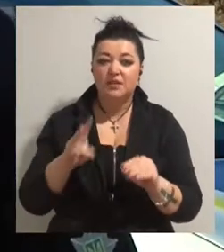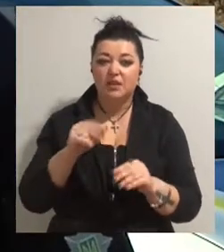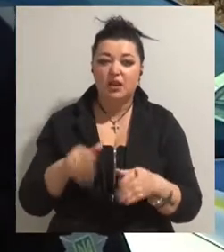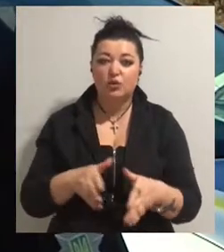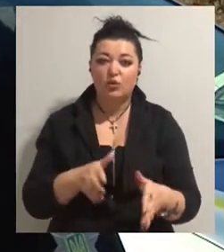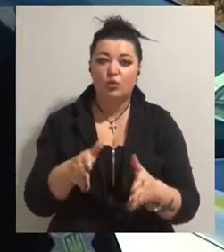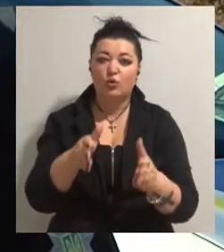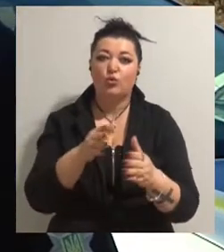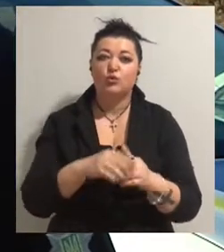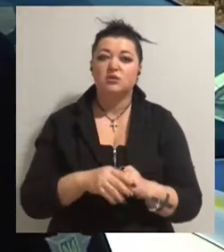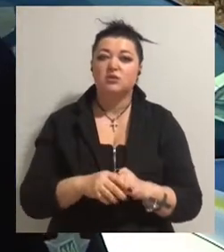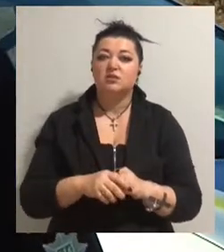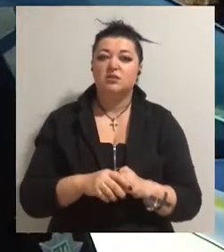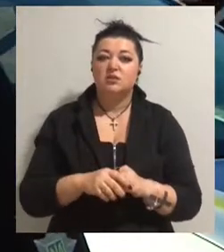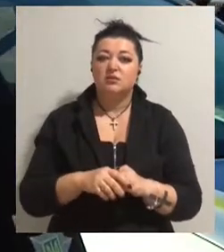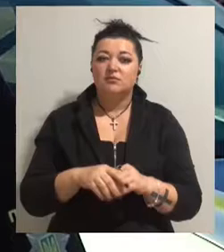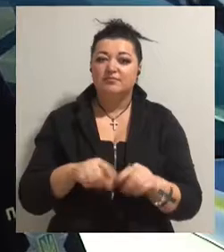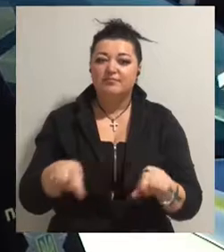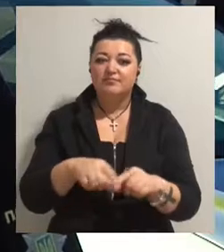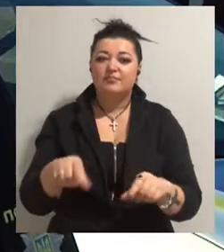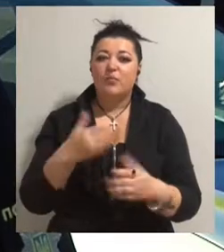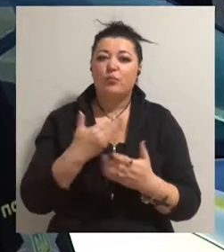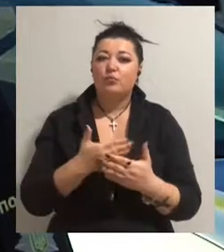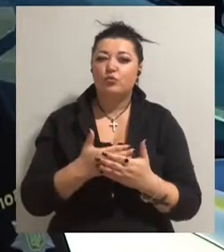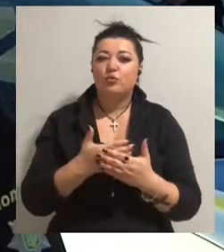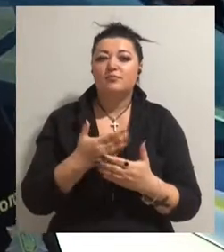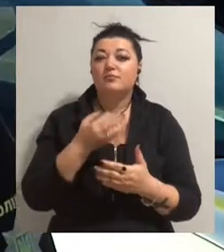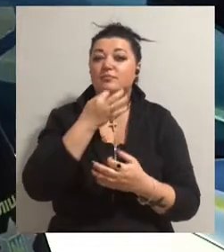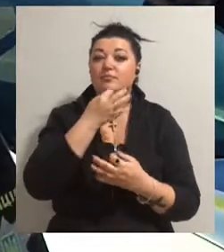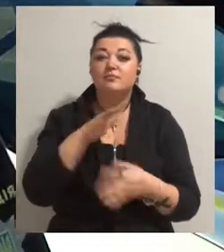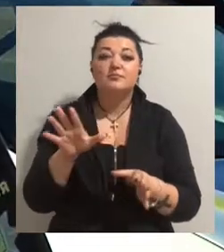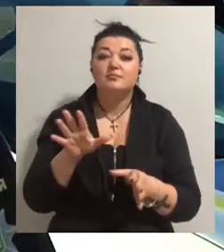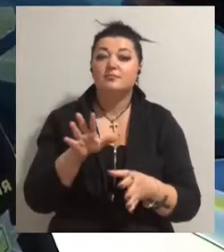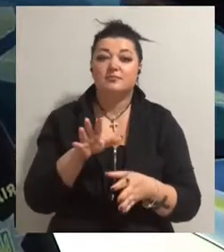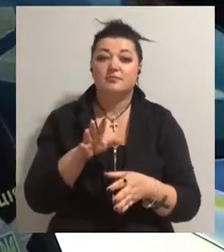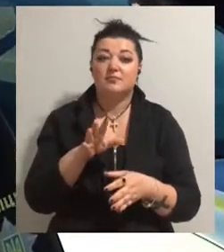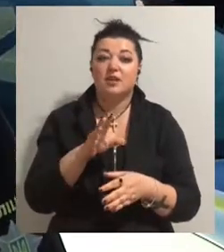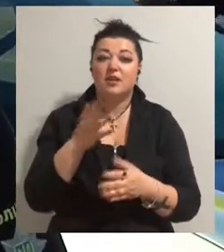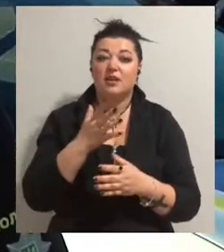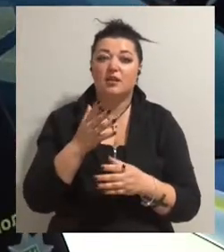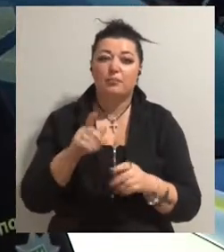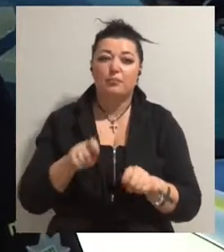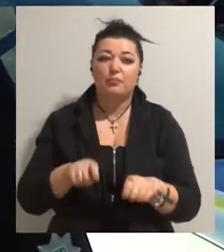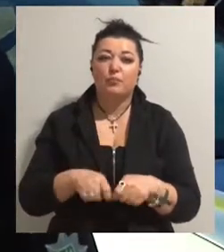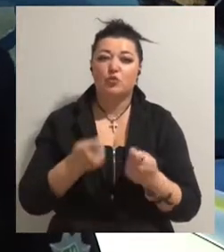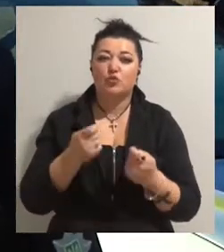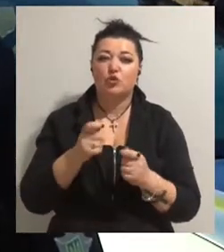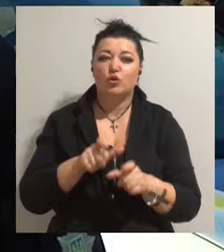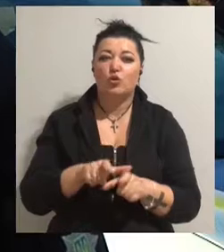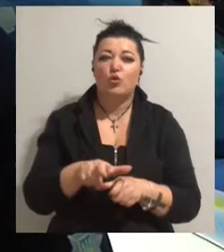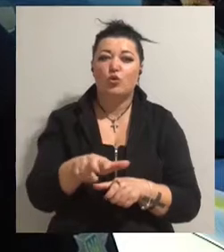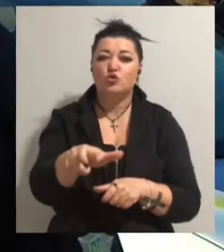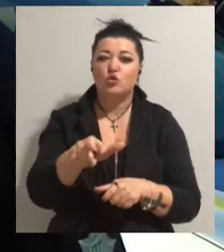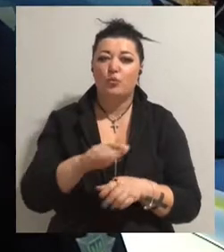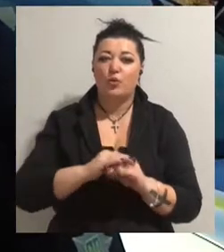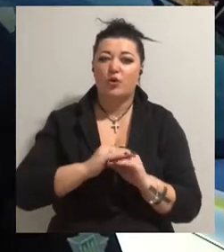будь-яких навіть корозійних порушень дорожнього покриття. Комплексно